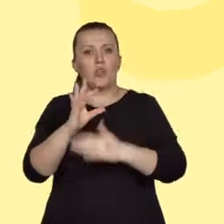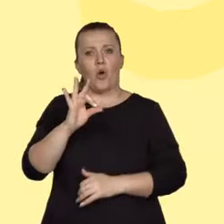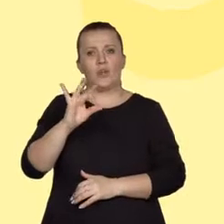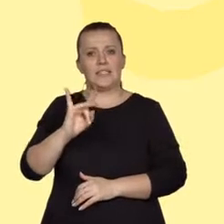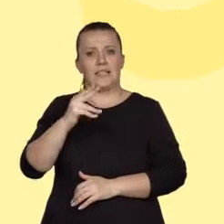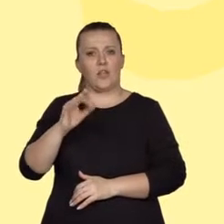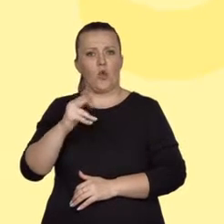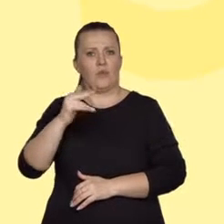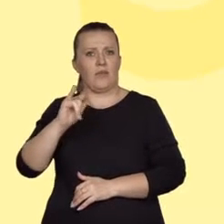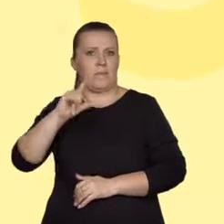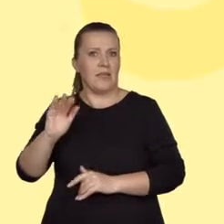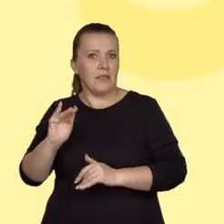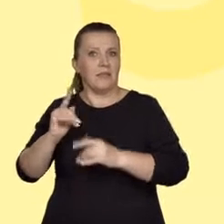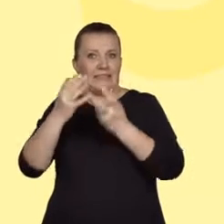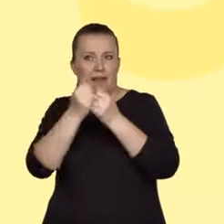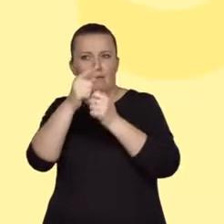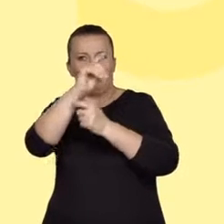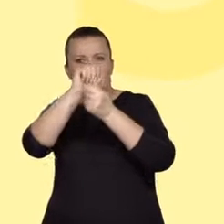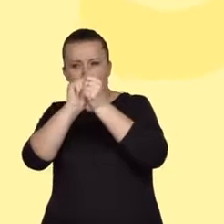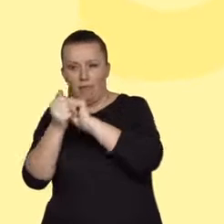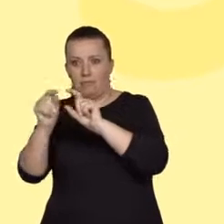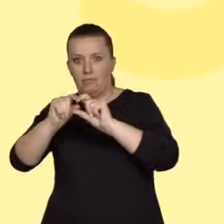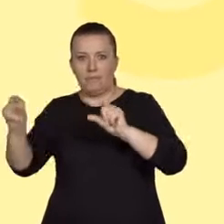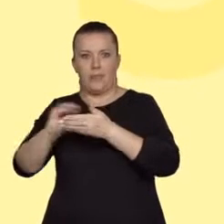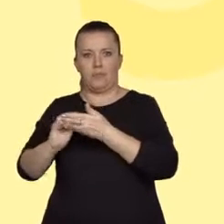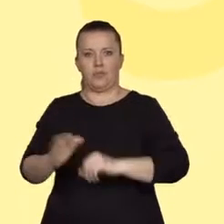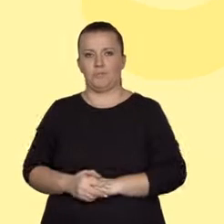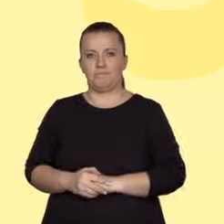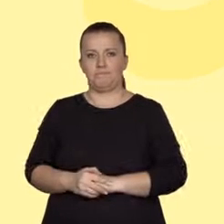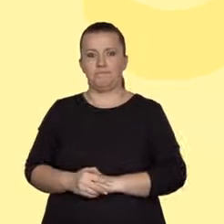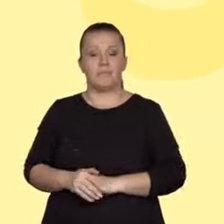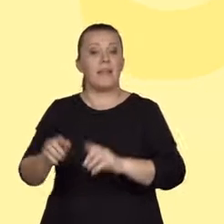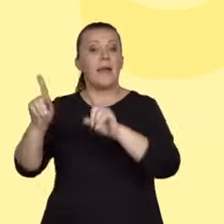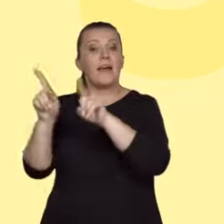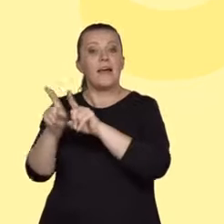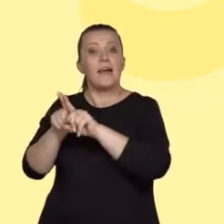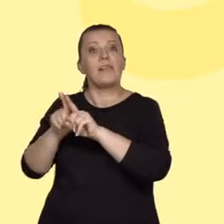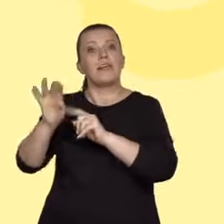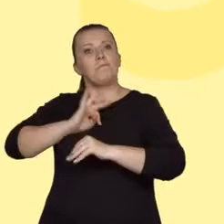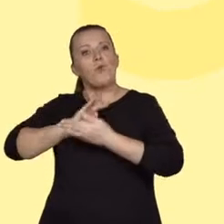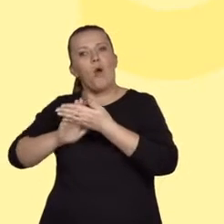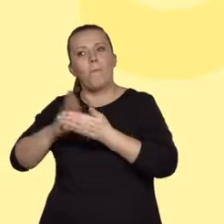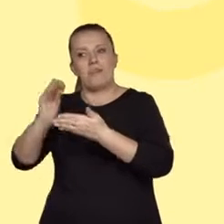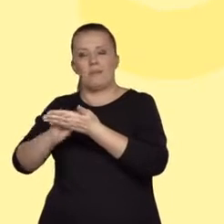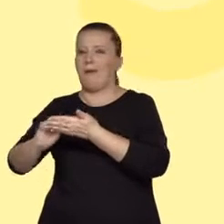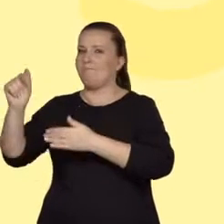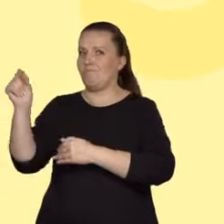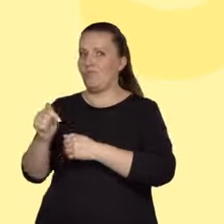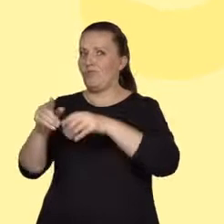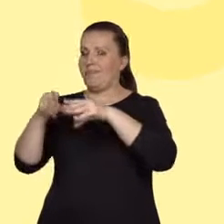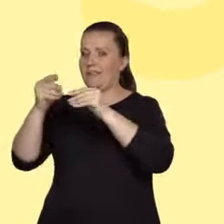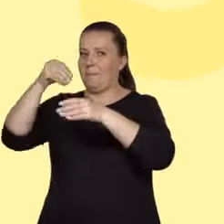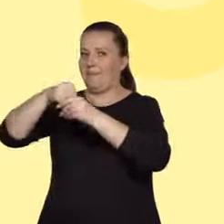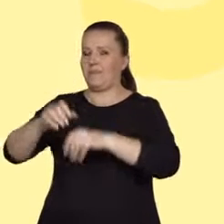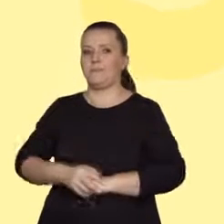element analizy tematu. Na początku pracy powinna też pojawić się prezentacja stanowiska lub tezy. We wstępie możemy również